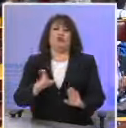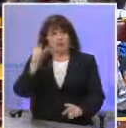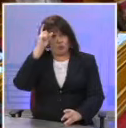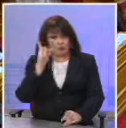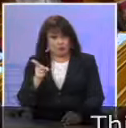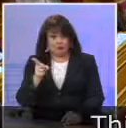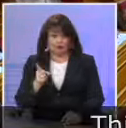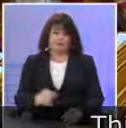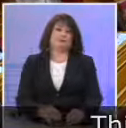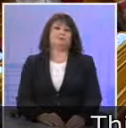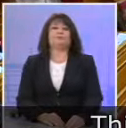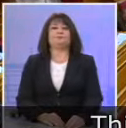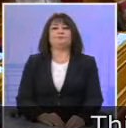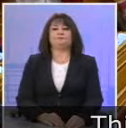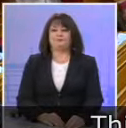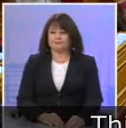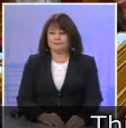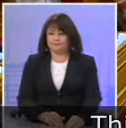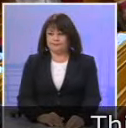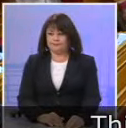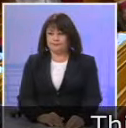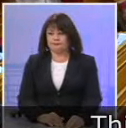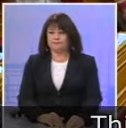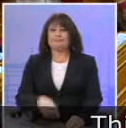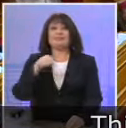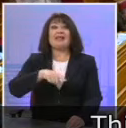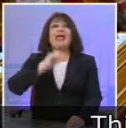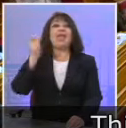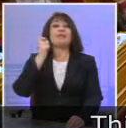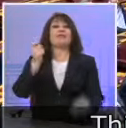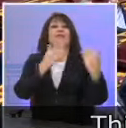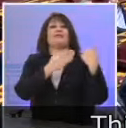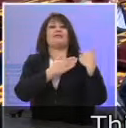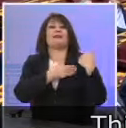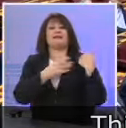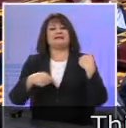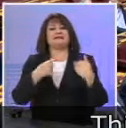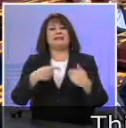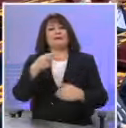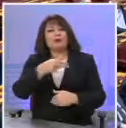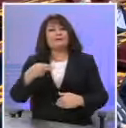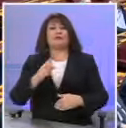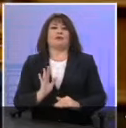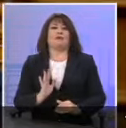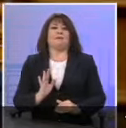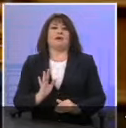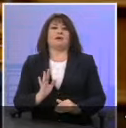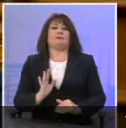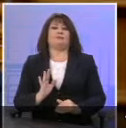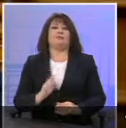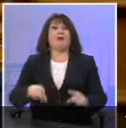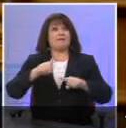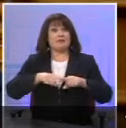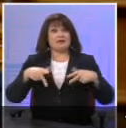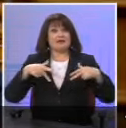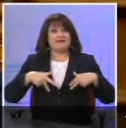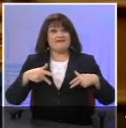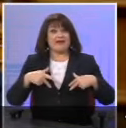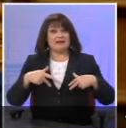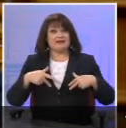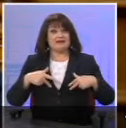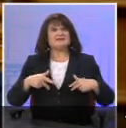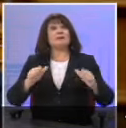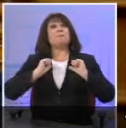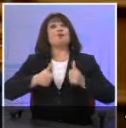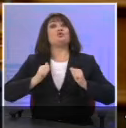Αυτή είναι μια στάση εθνικής ευθύνης απέναντι στο ζήτημα αυτό. Και η ελληνική κυβέρνηση προτείνεται να